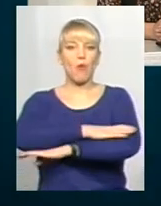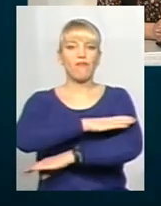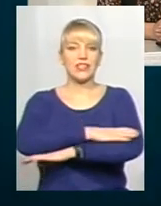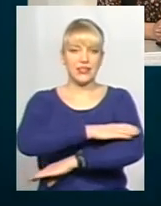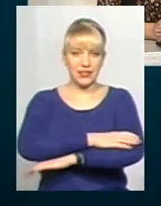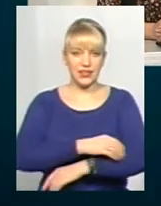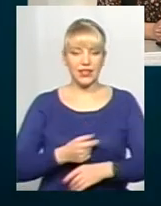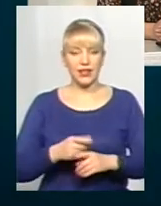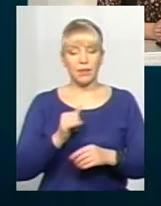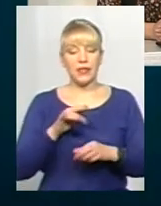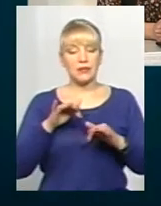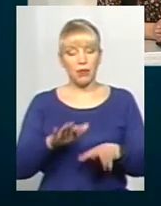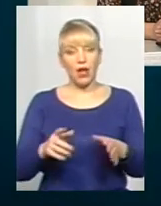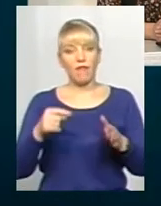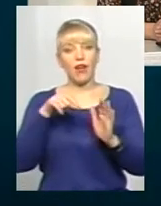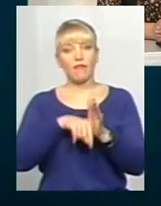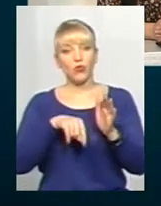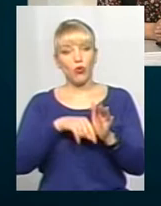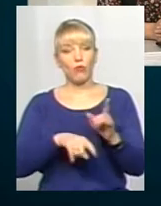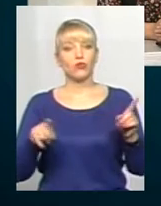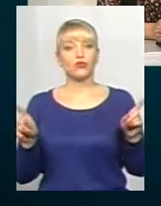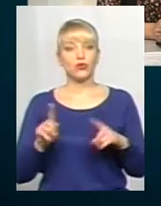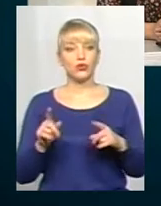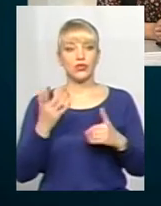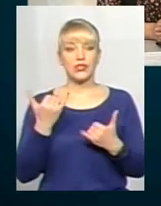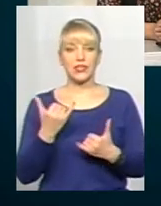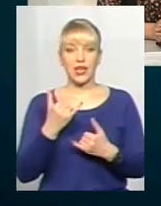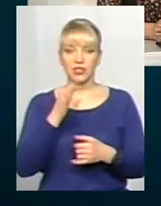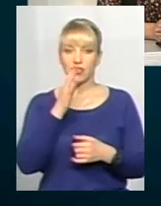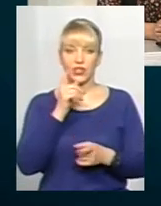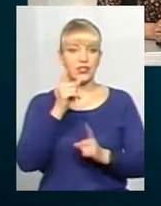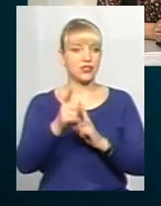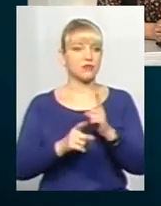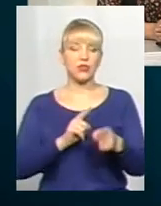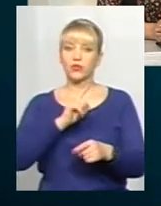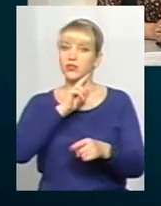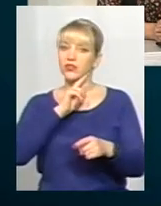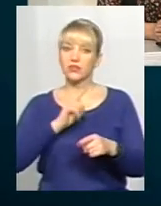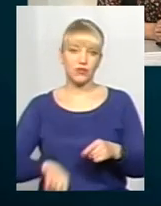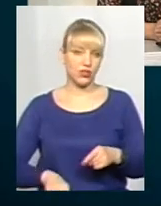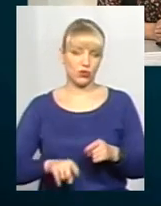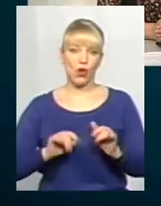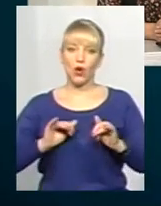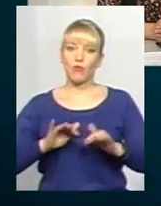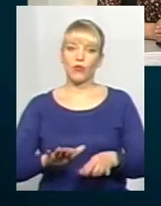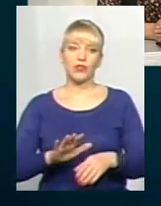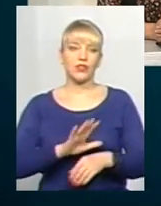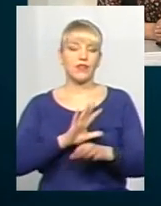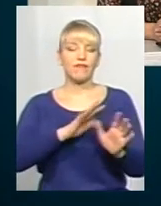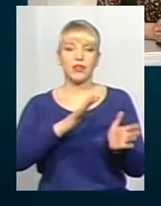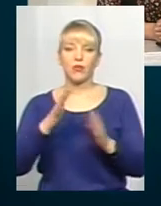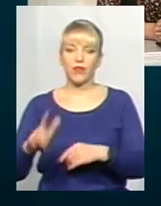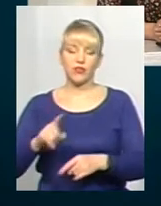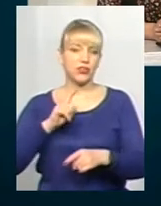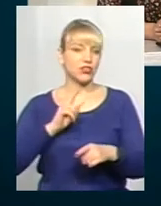що зараз час змінюється дуже швидко, події відбуваються швидко. І